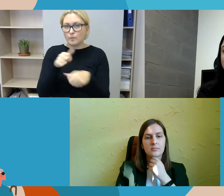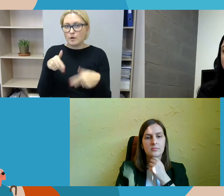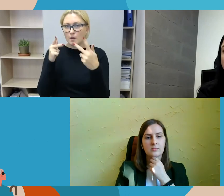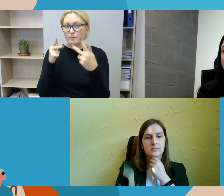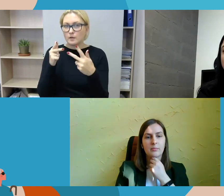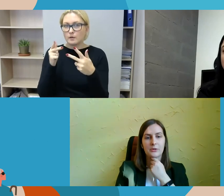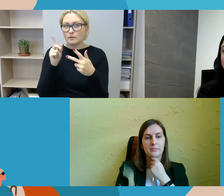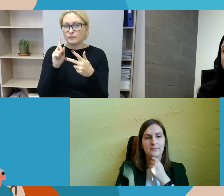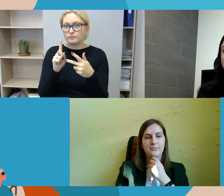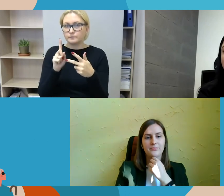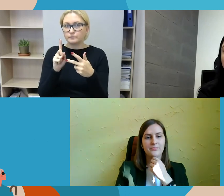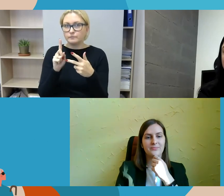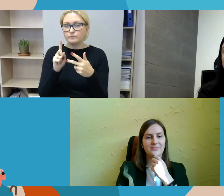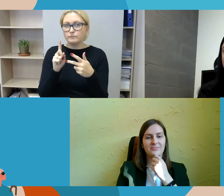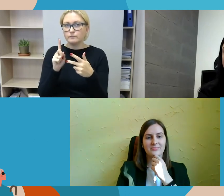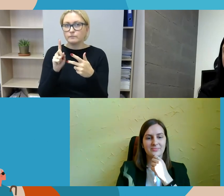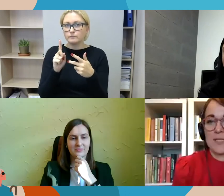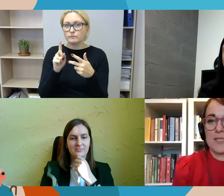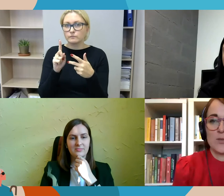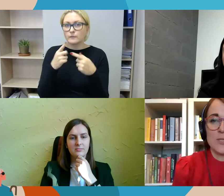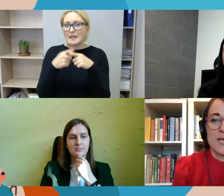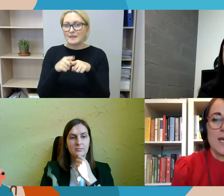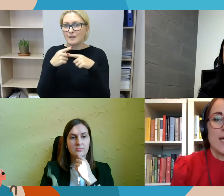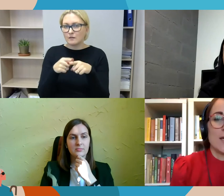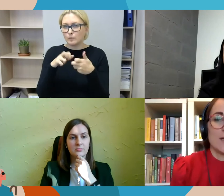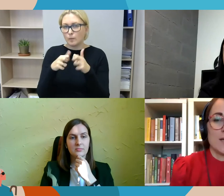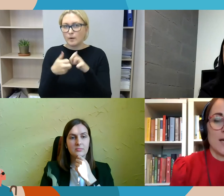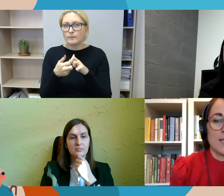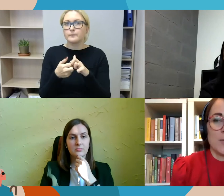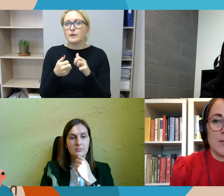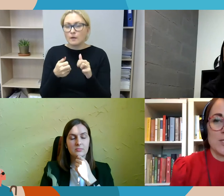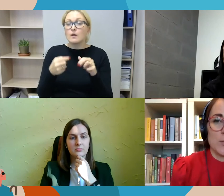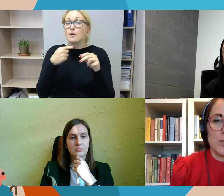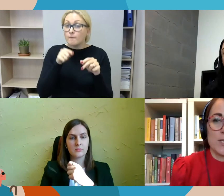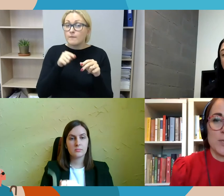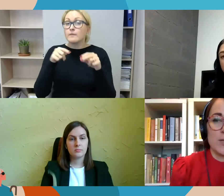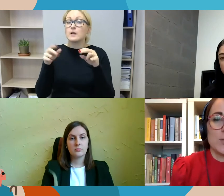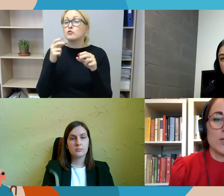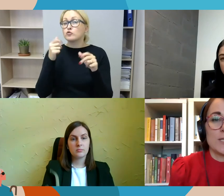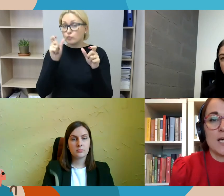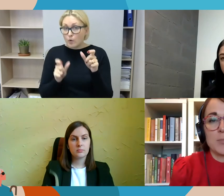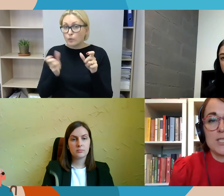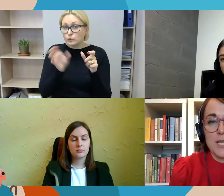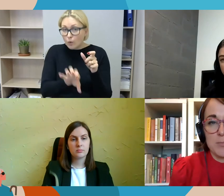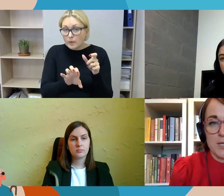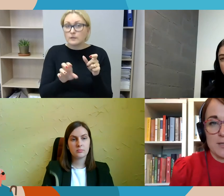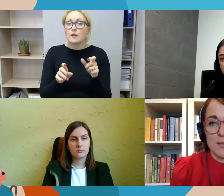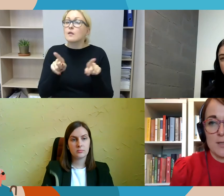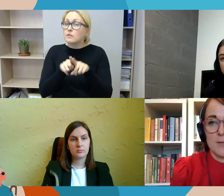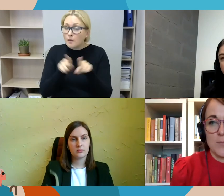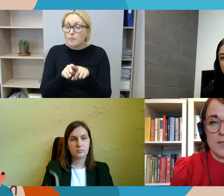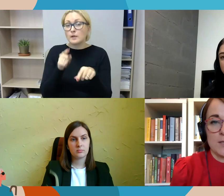Gerai atsitikau labai už techninius nesklandumus. Atkrypė dėmesį žmogus, kad pareigūnai juos dar pašiepia.